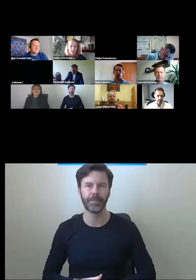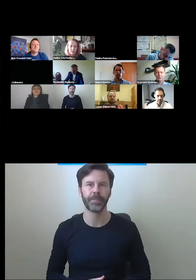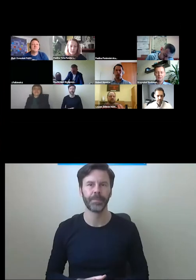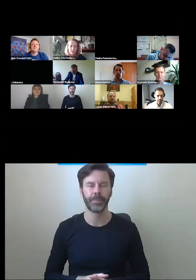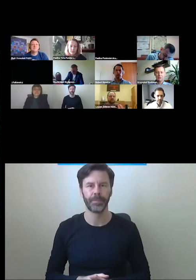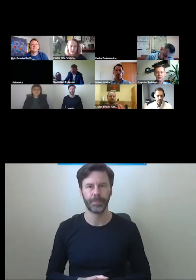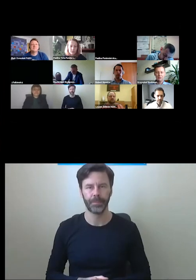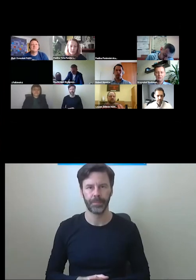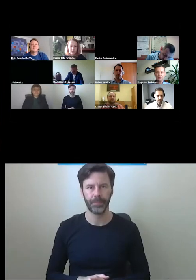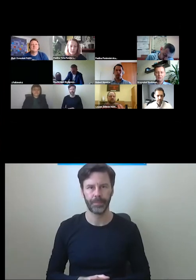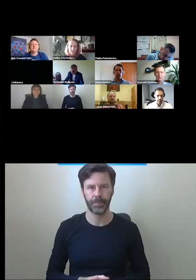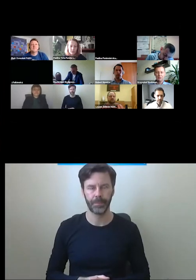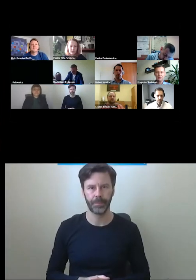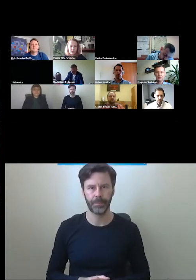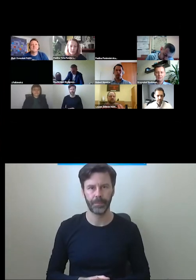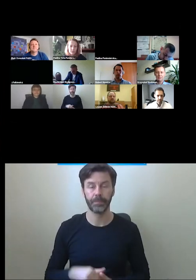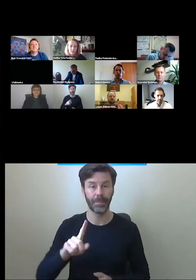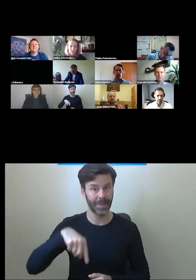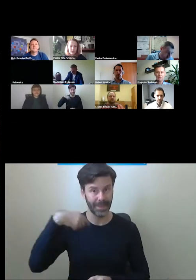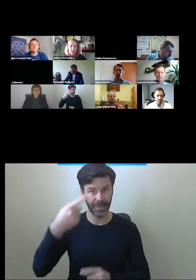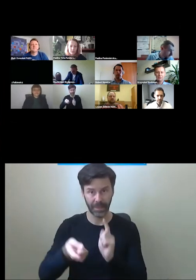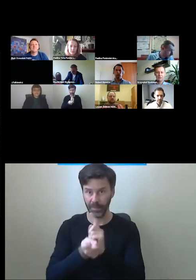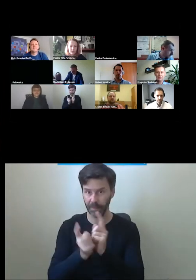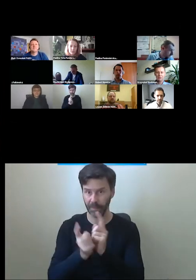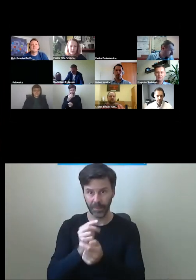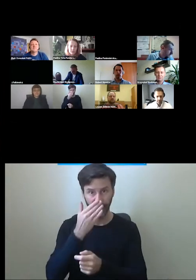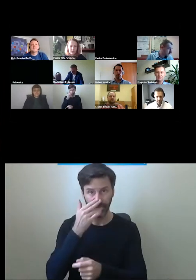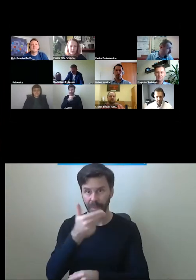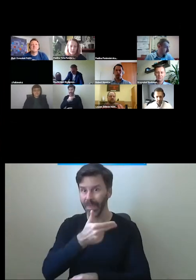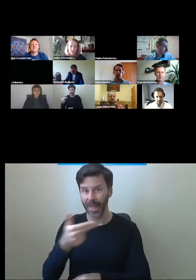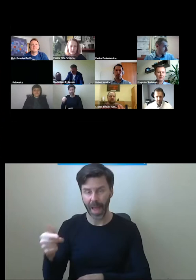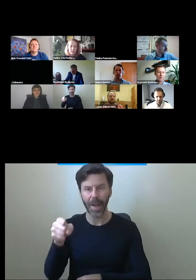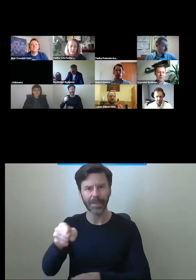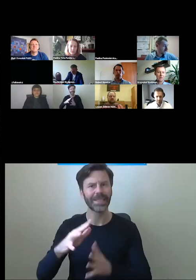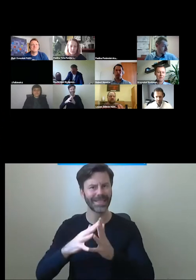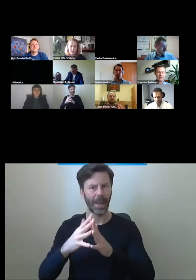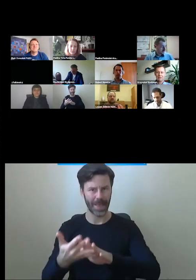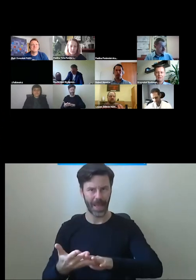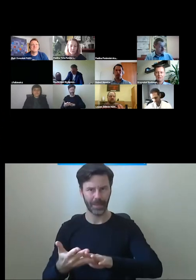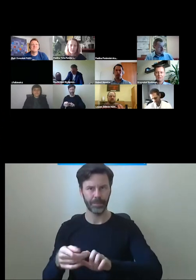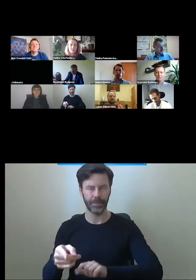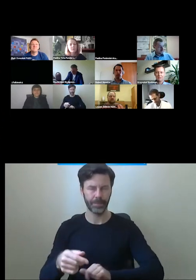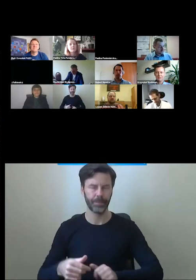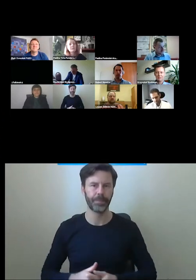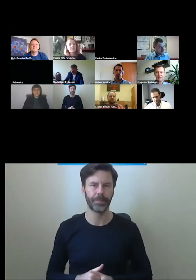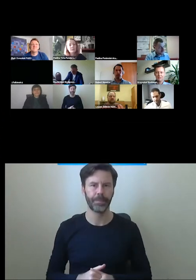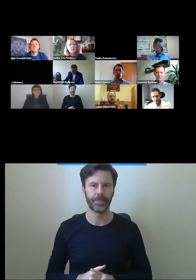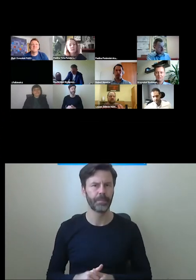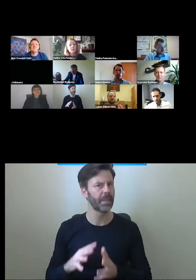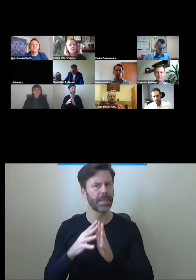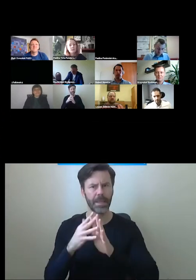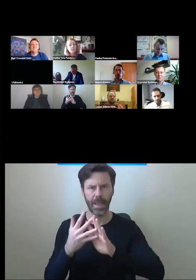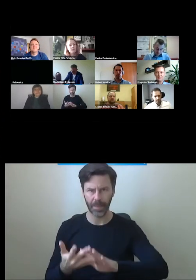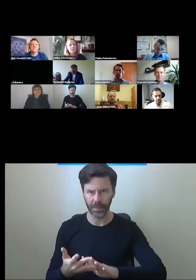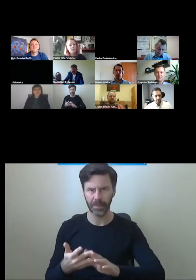spotkanie będzie poświęcone obiektom zabytkowym, czyli związane